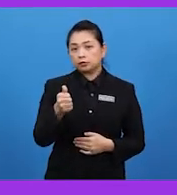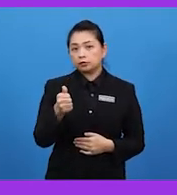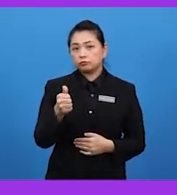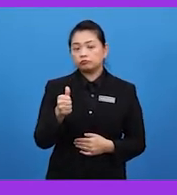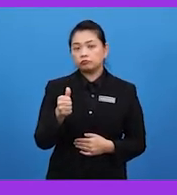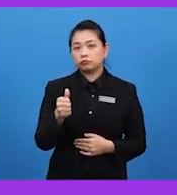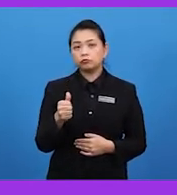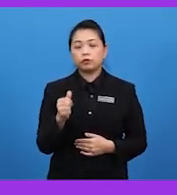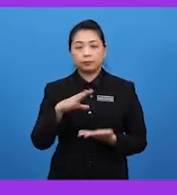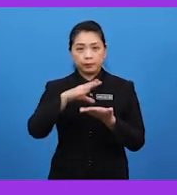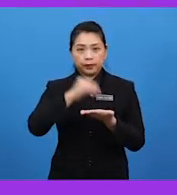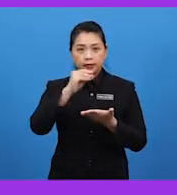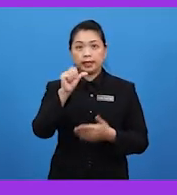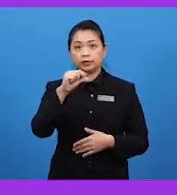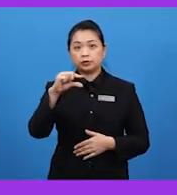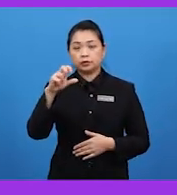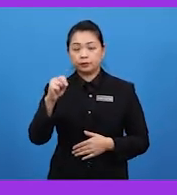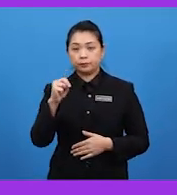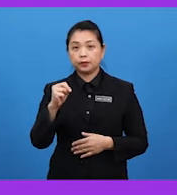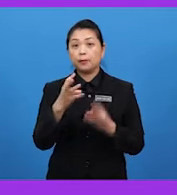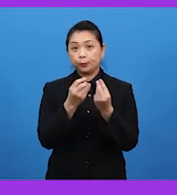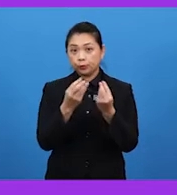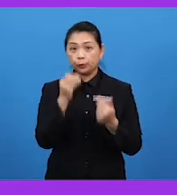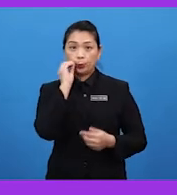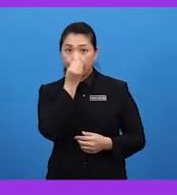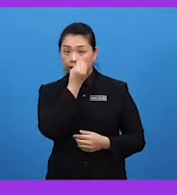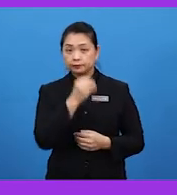Telah mempelajari Ejen-egen pendubungan